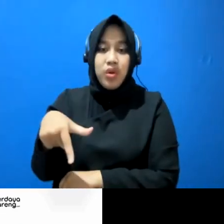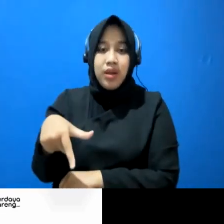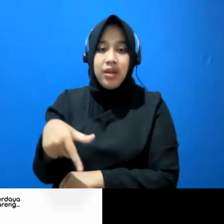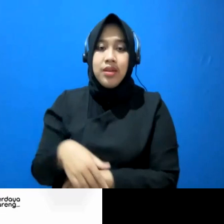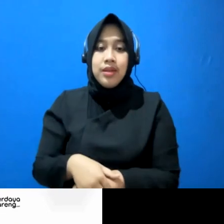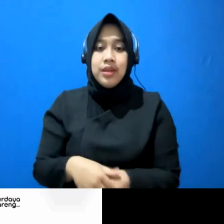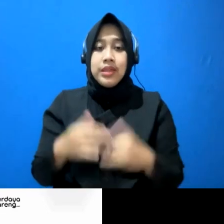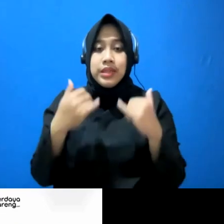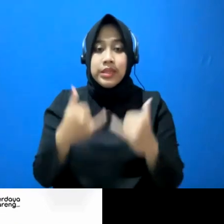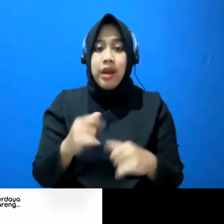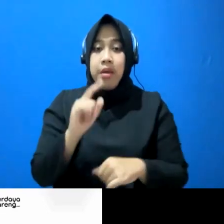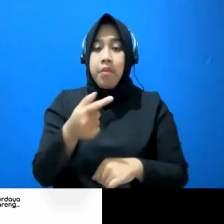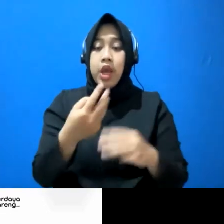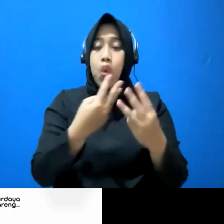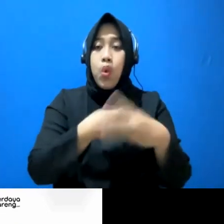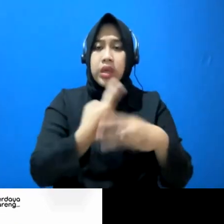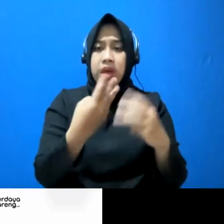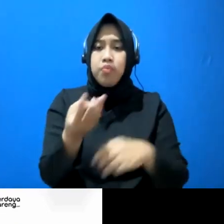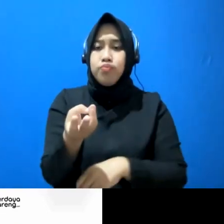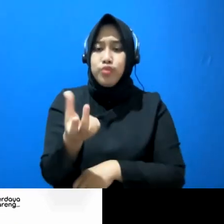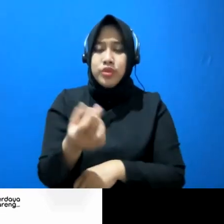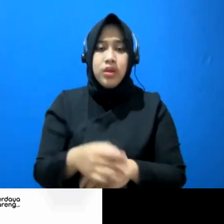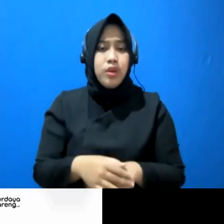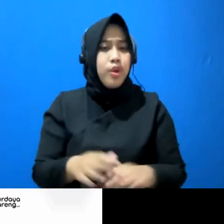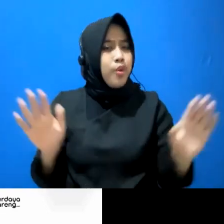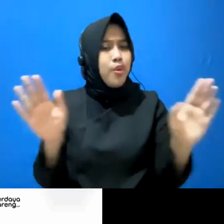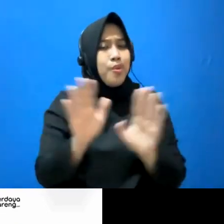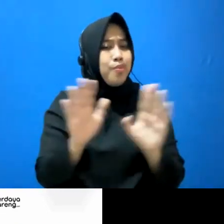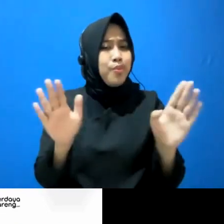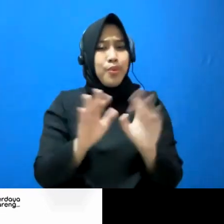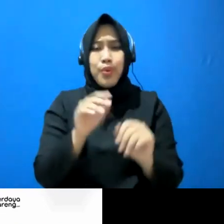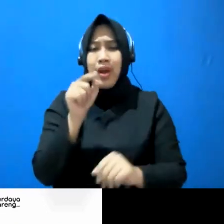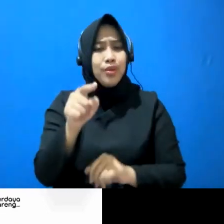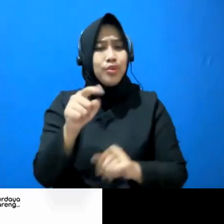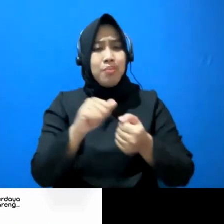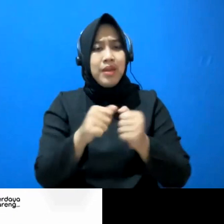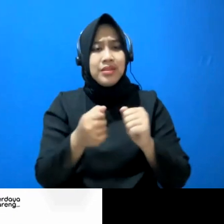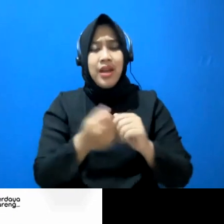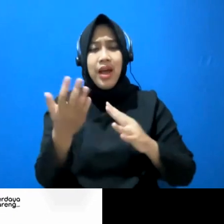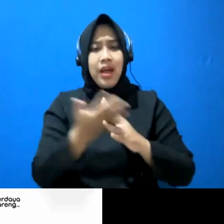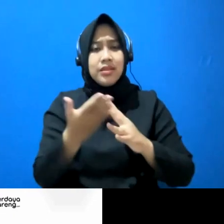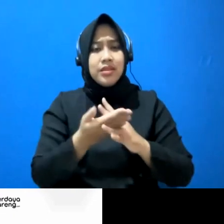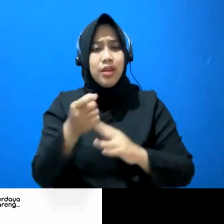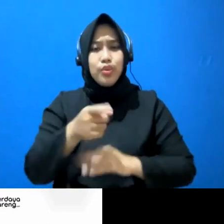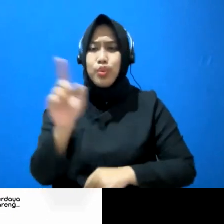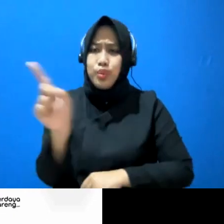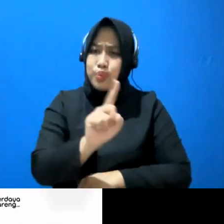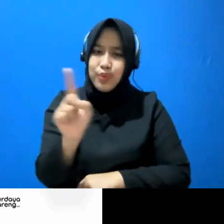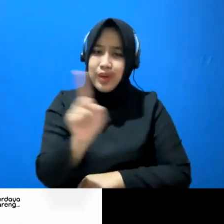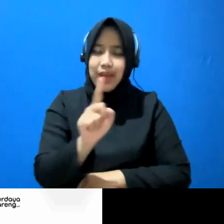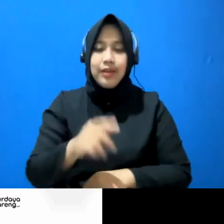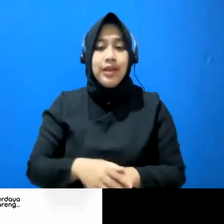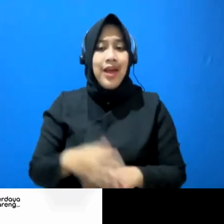whatsapp gampang bukan itu problemnya akses itu bukan karena akses ini